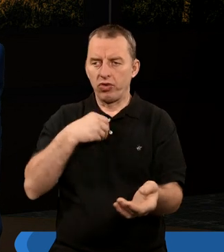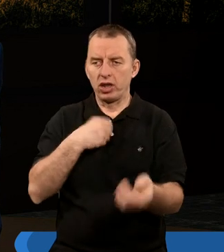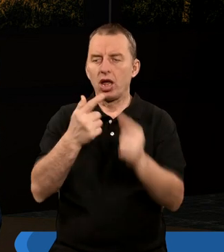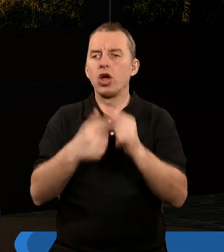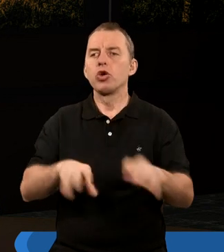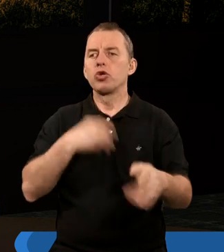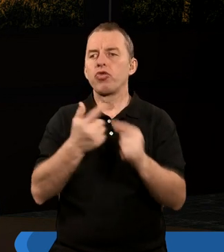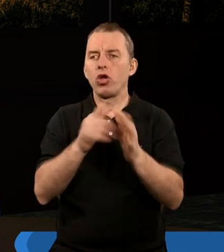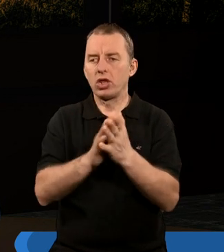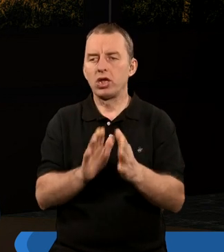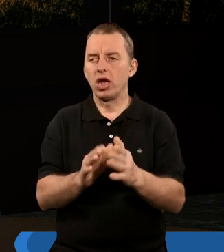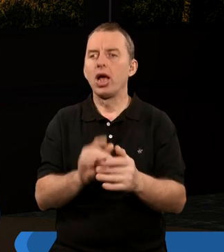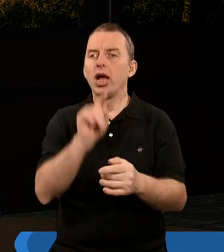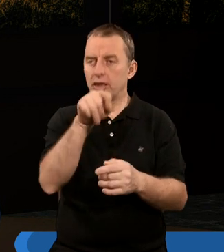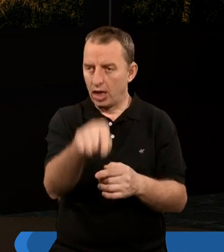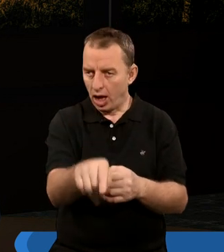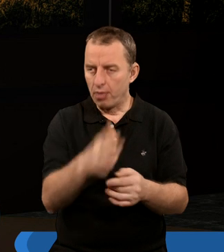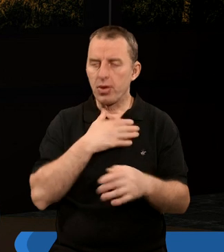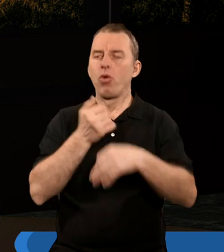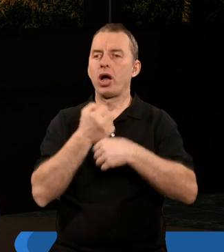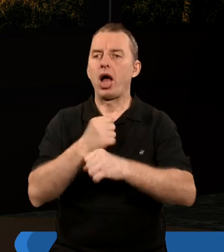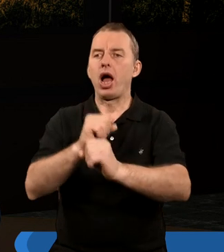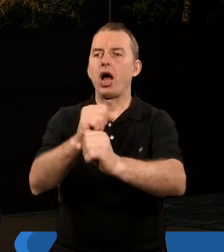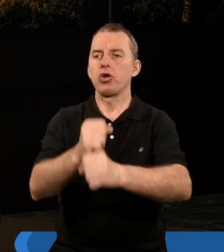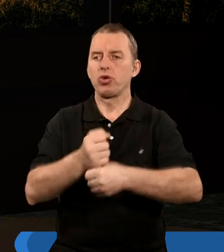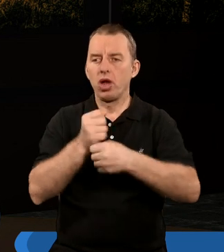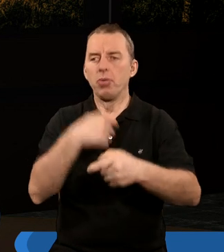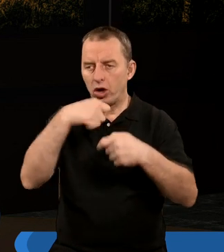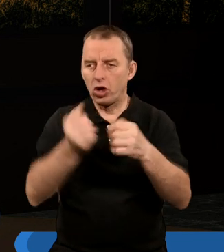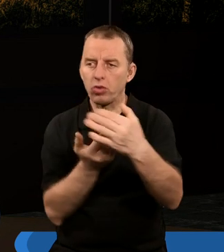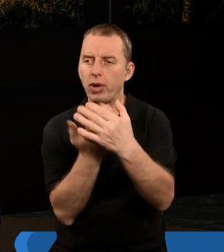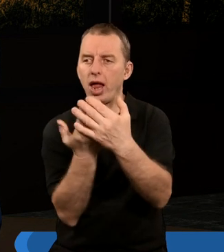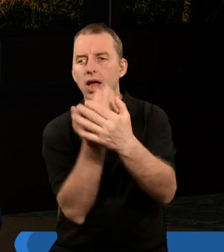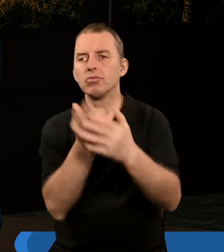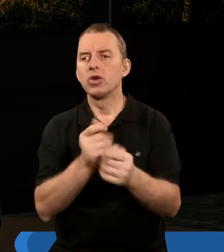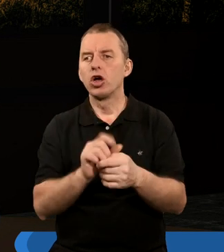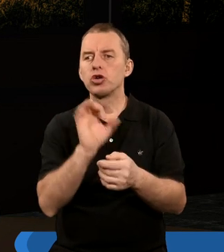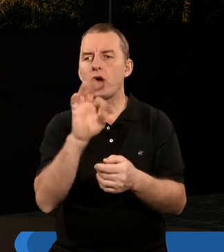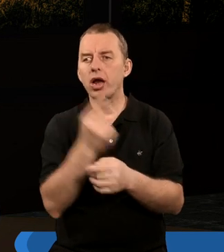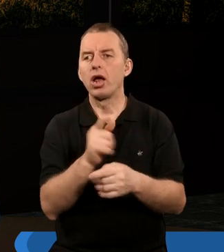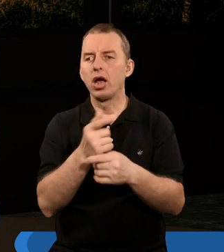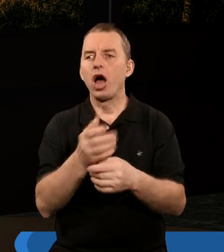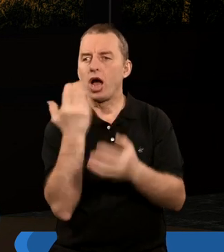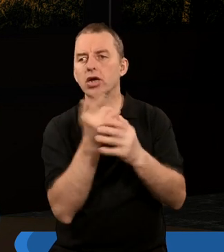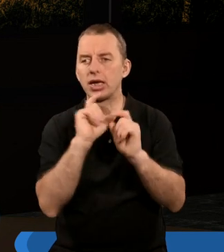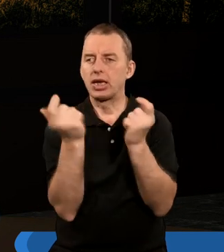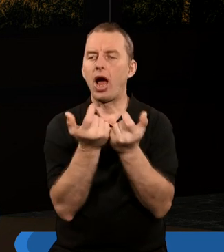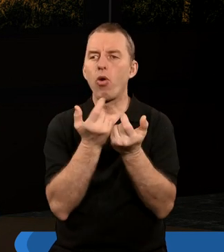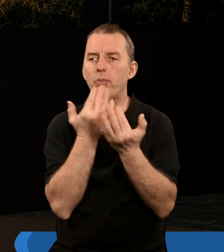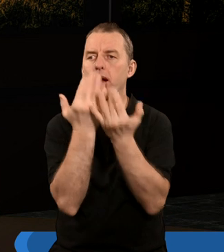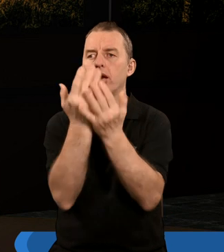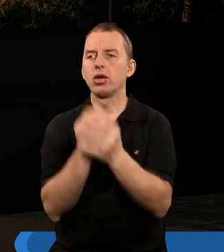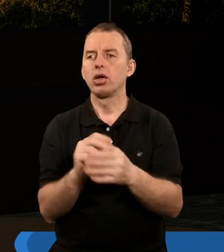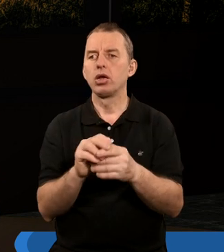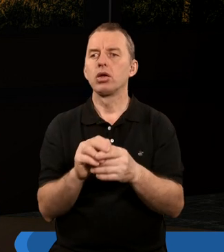świątyni. Tam też miał kadzidło. Kadzidło było rozpalane żarem z ołtarza całopalnego